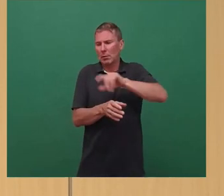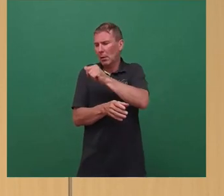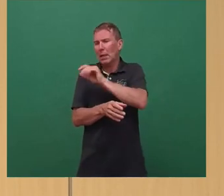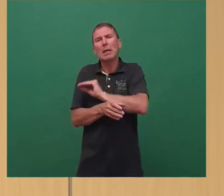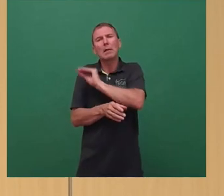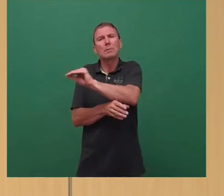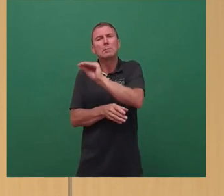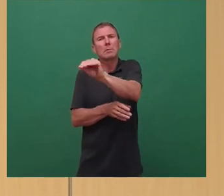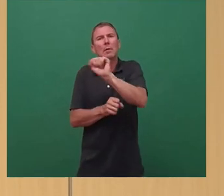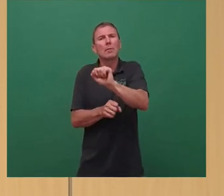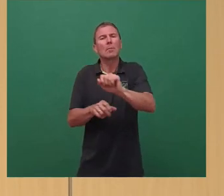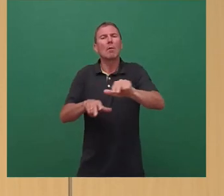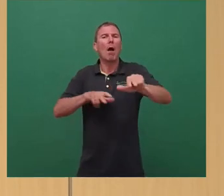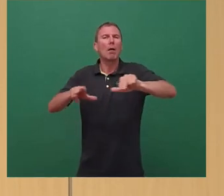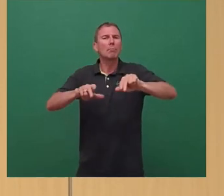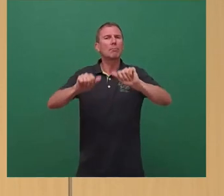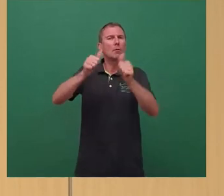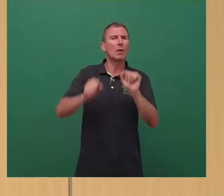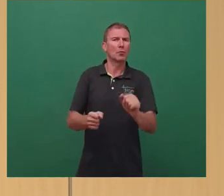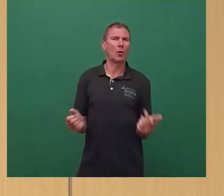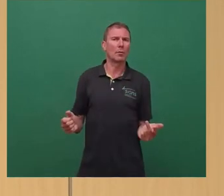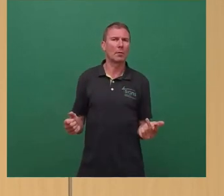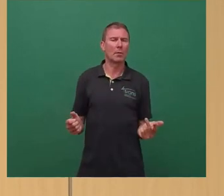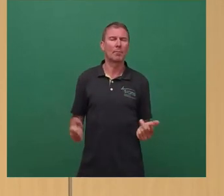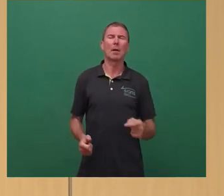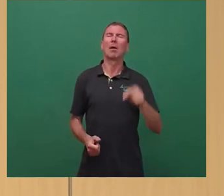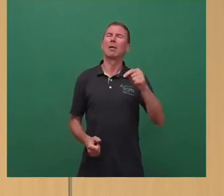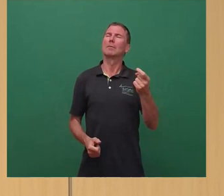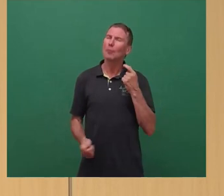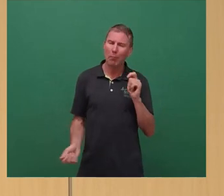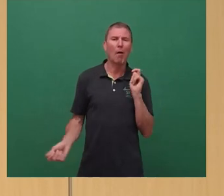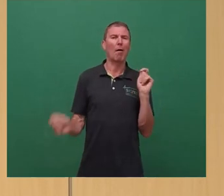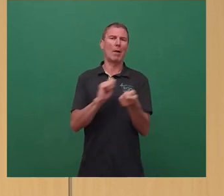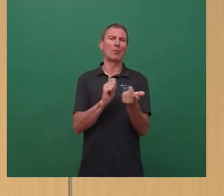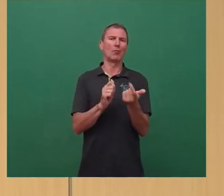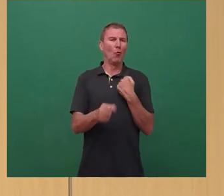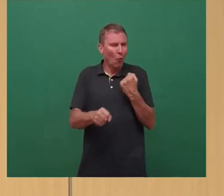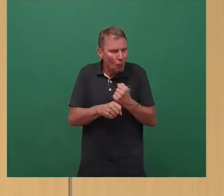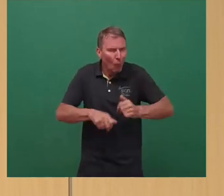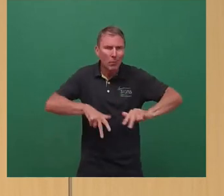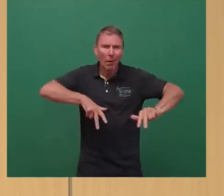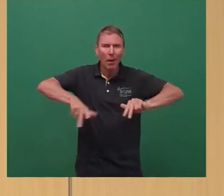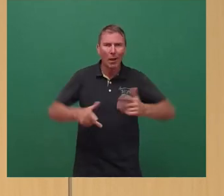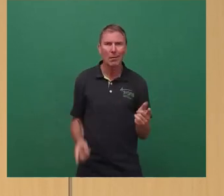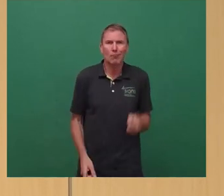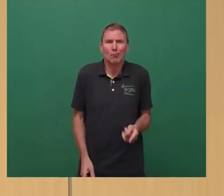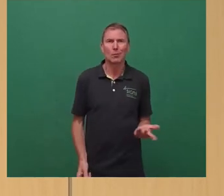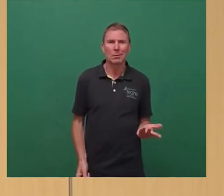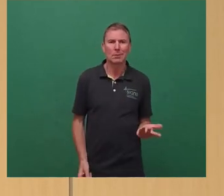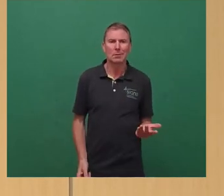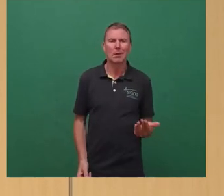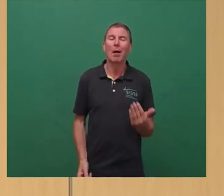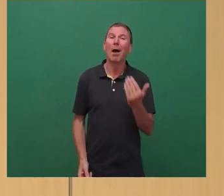gestalten auch weiter können. Und nun passieren Veränderungen und auf die müssen wir reagieren. Wer nicht